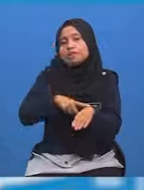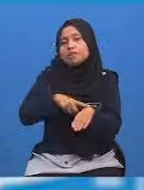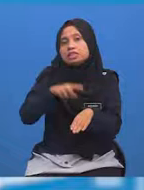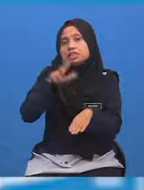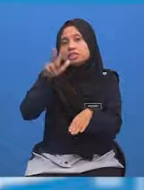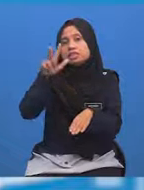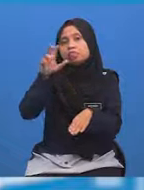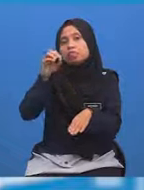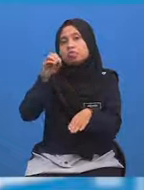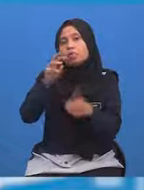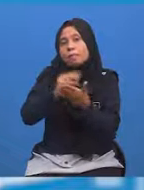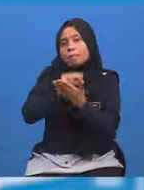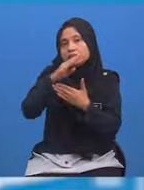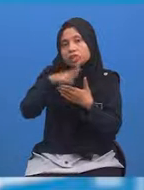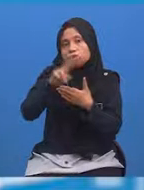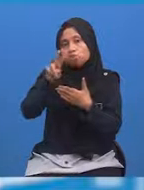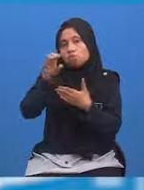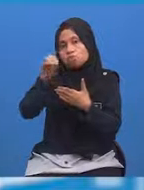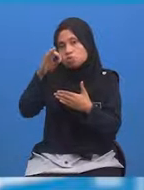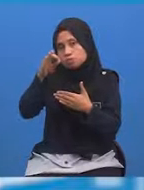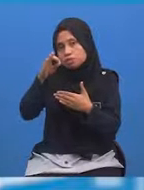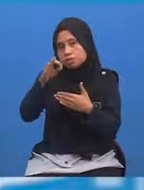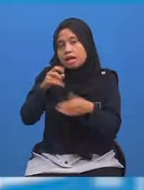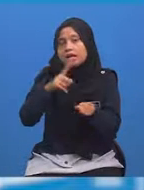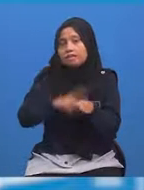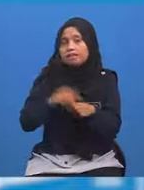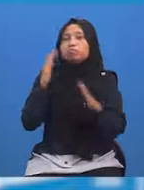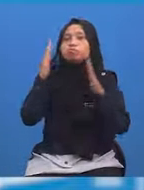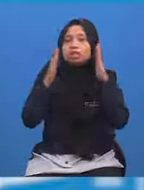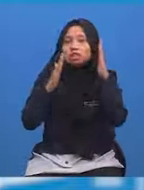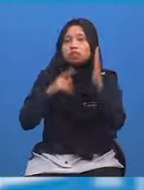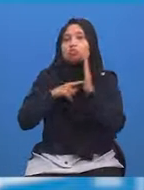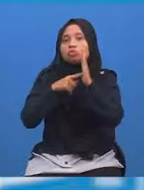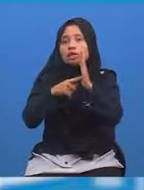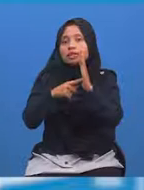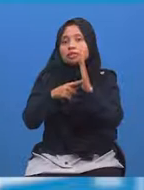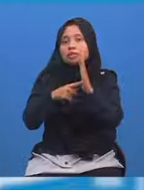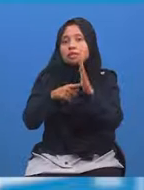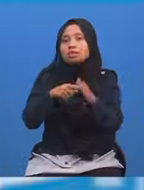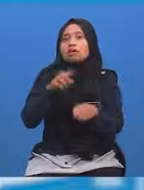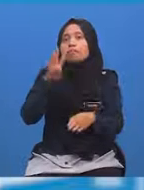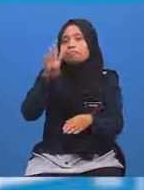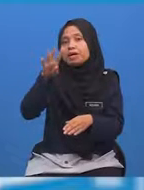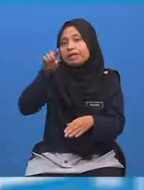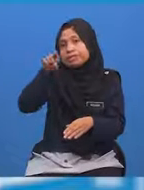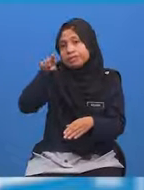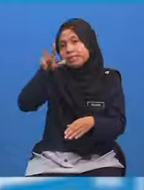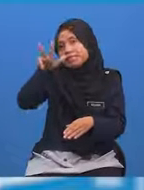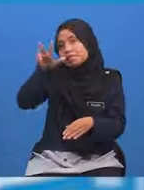Mac 2019 Manakala Waktu di Malaysia Menunjukkan jam 4